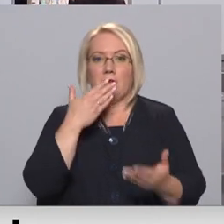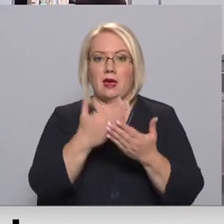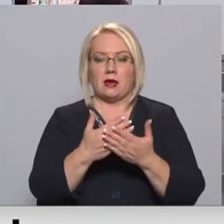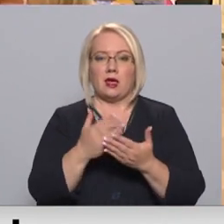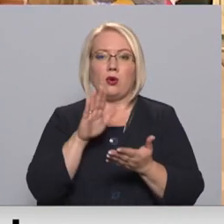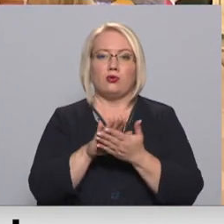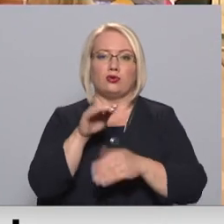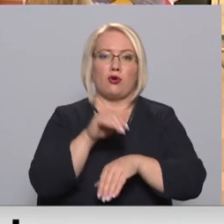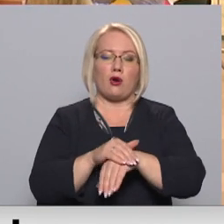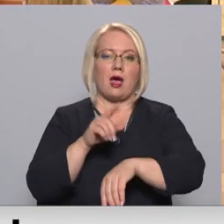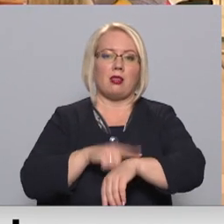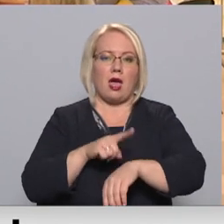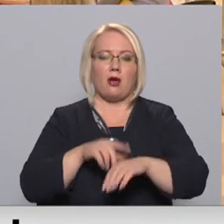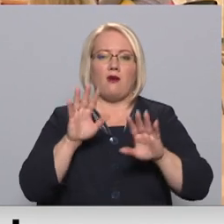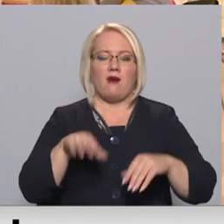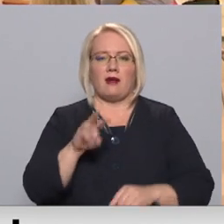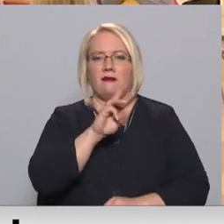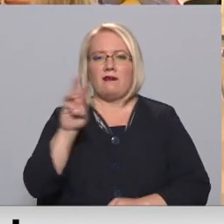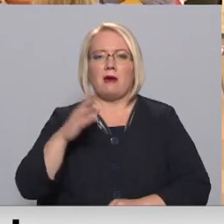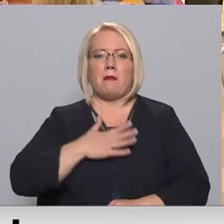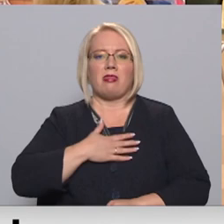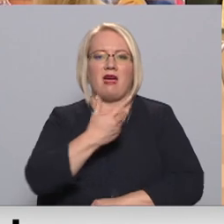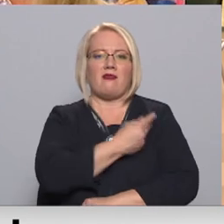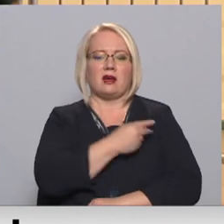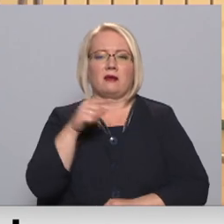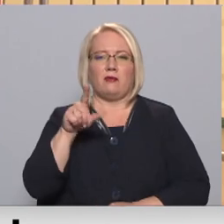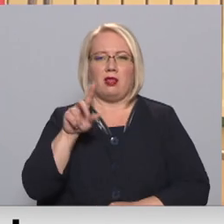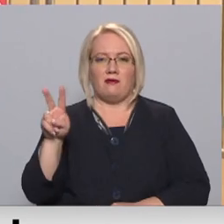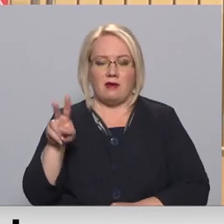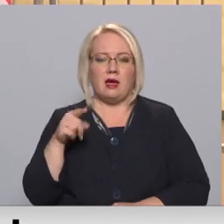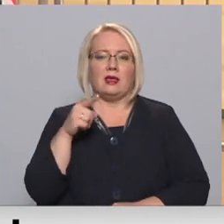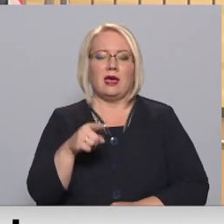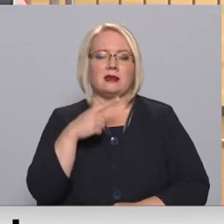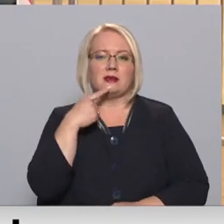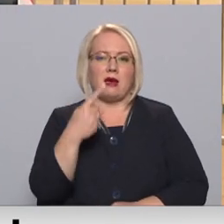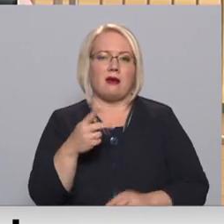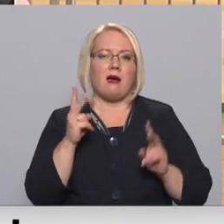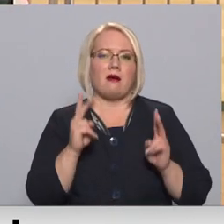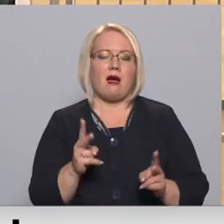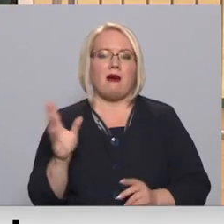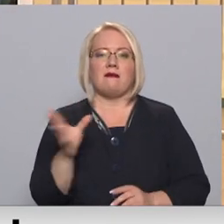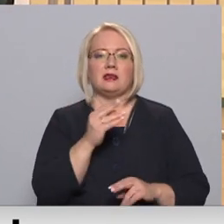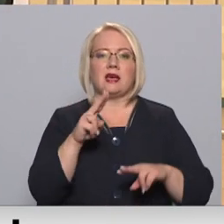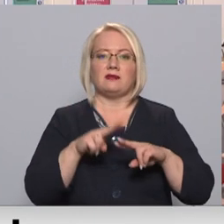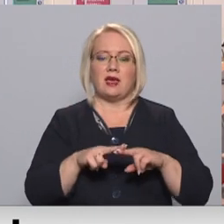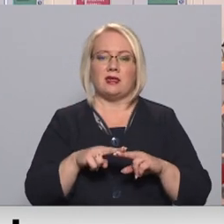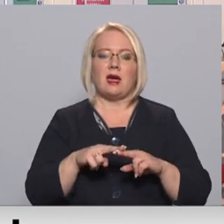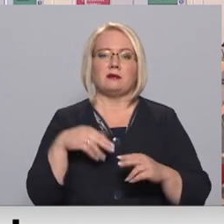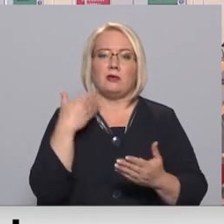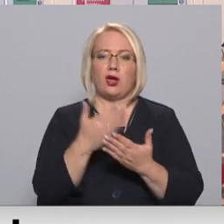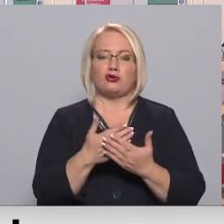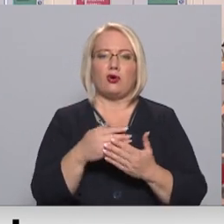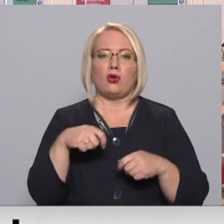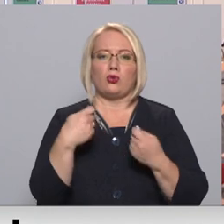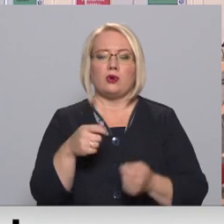uz konkrētu laiku, jo projām var vietnēja mana vakcīna. Vakcinācijas procesa rīkotāja gan norāda, visās vietās priekšroka tiks dota